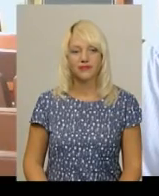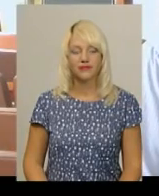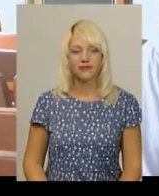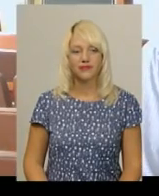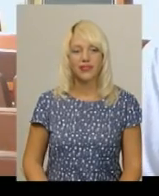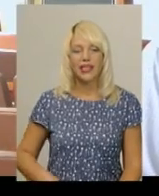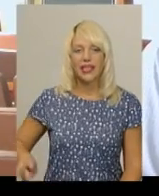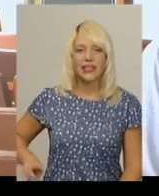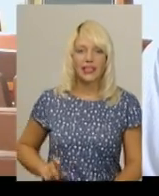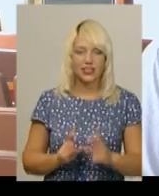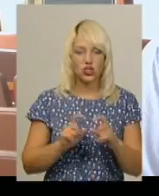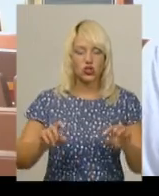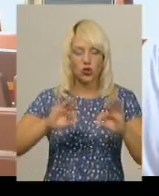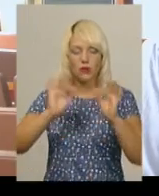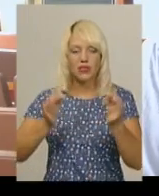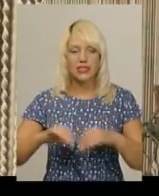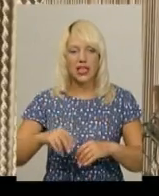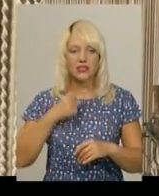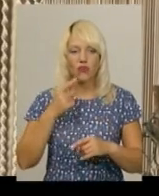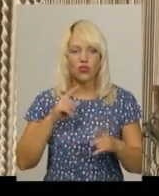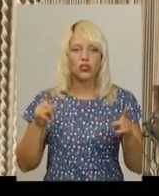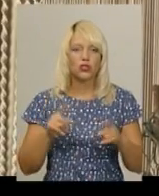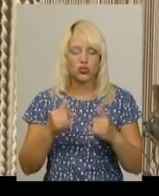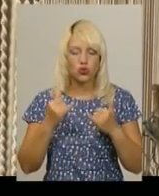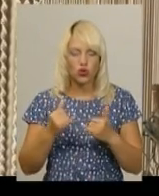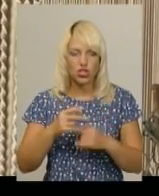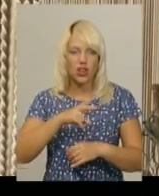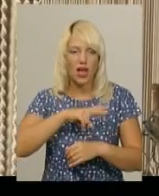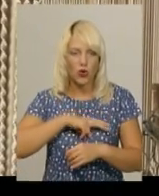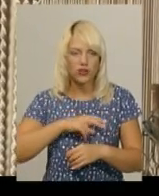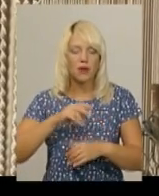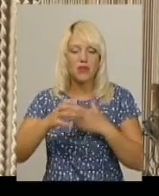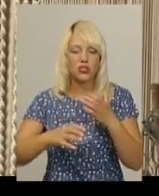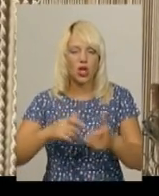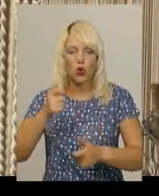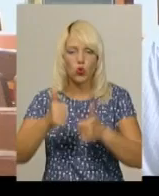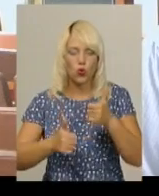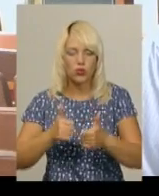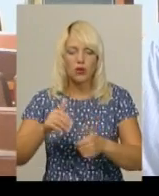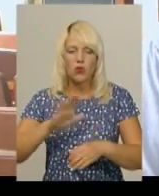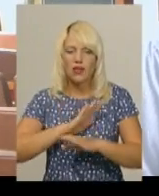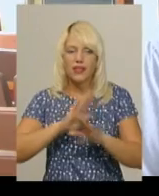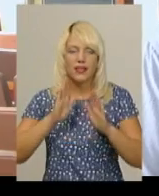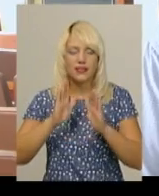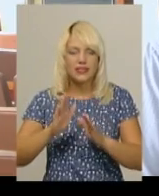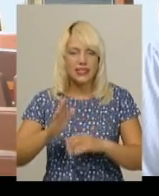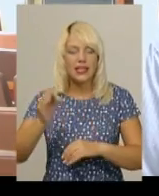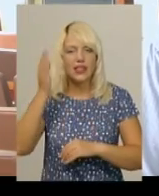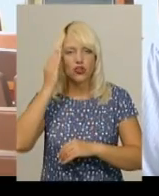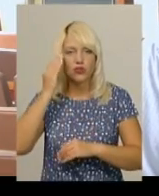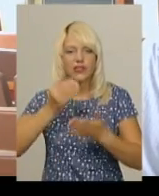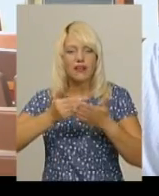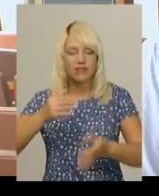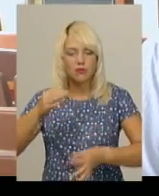Директор школи мистецтв Юрій Ломако каже, сьогоднішня лауреатка міжнародного конкурсу була не тільки талановитою від природи, а й працьовитою.